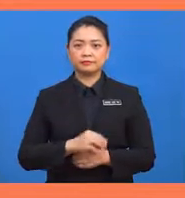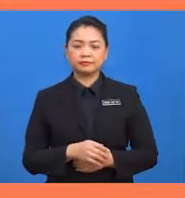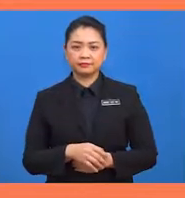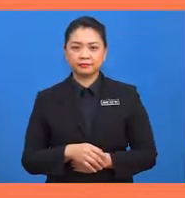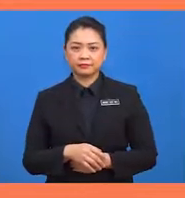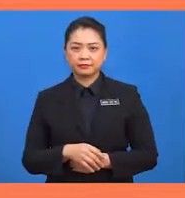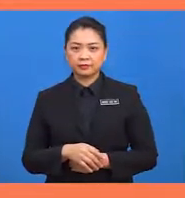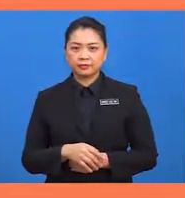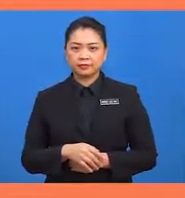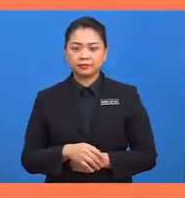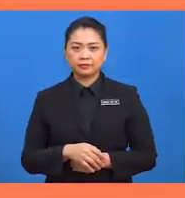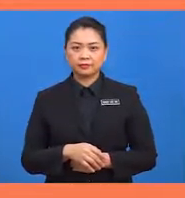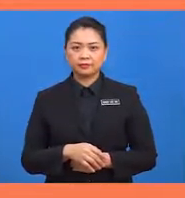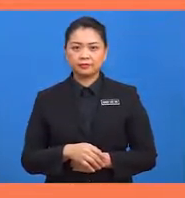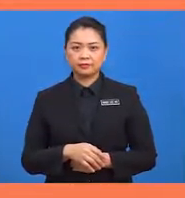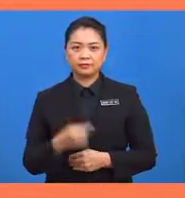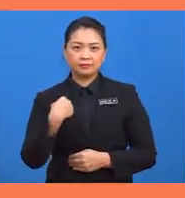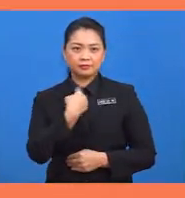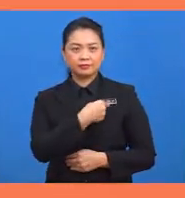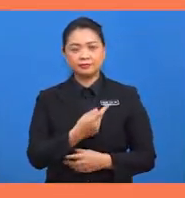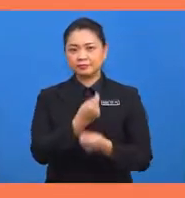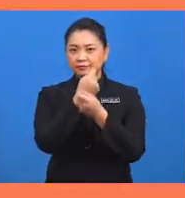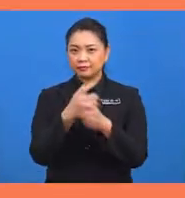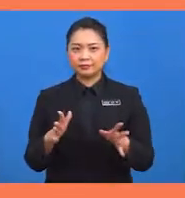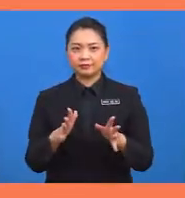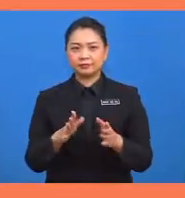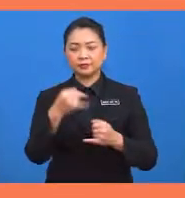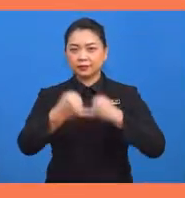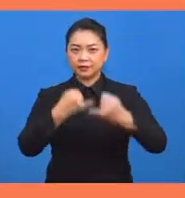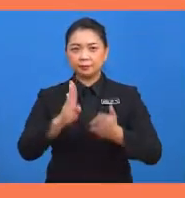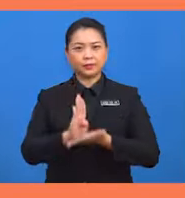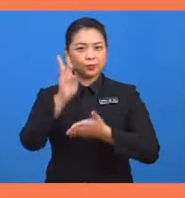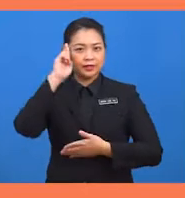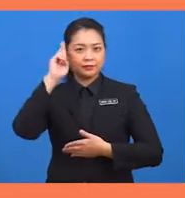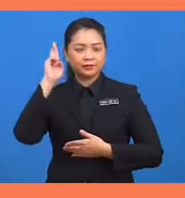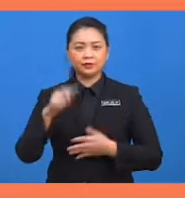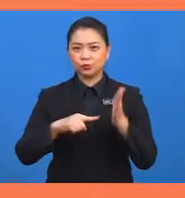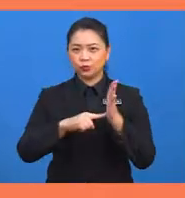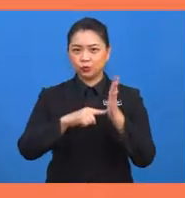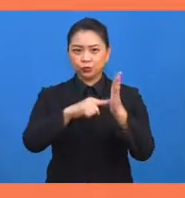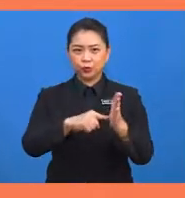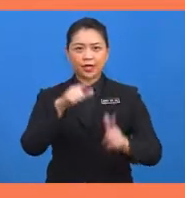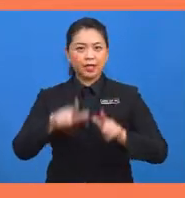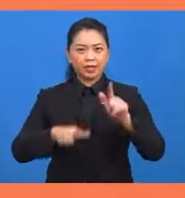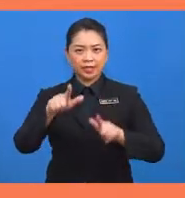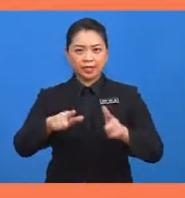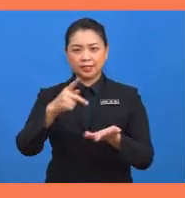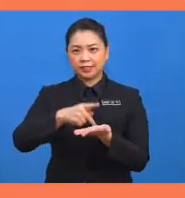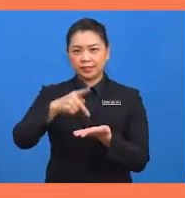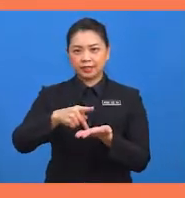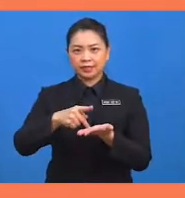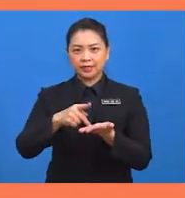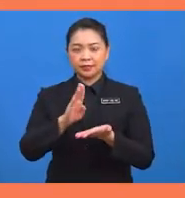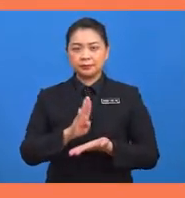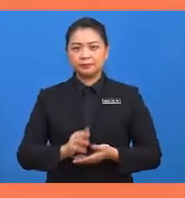diperolehi. Kita telah berjaya membantu Rafi menunjukkan langkah pengiraan